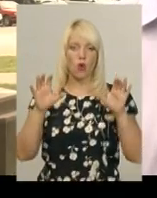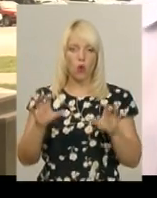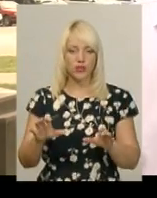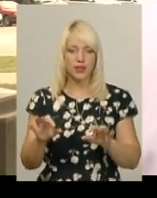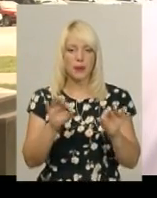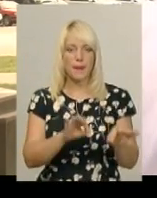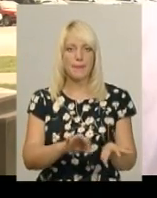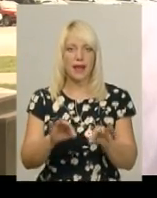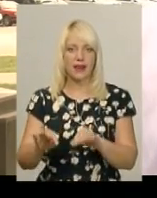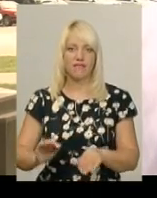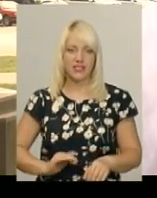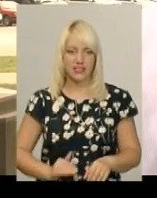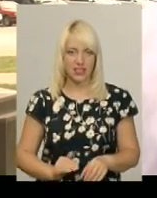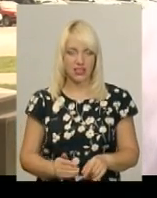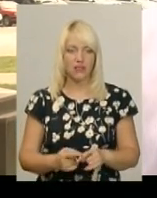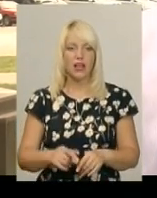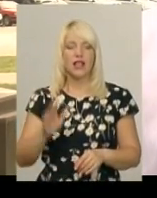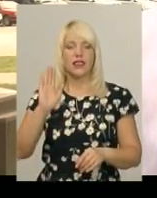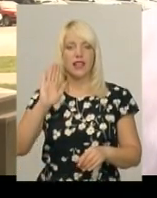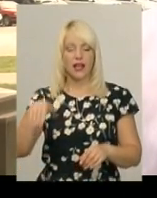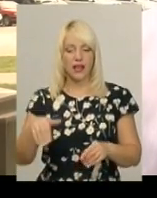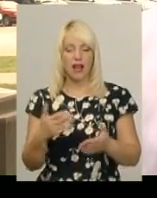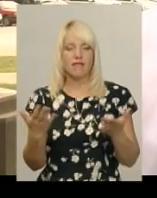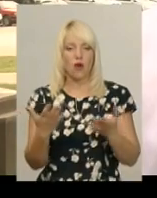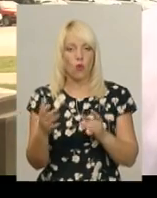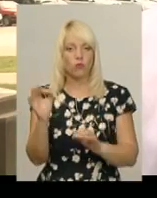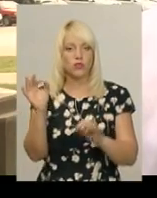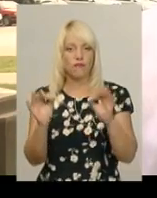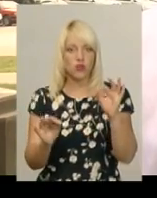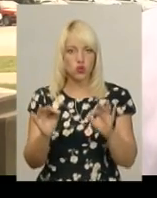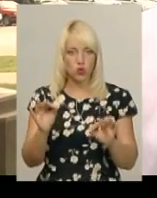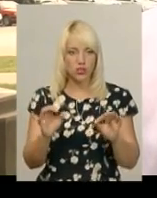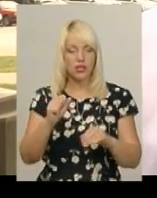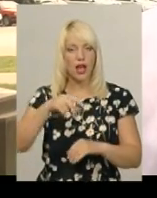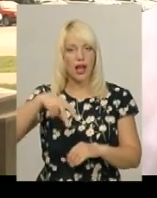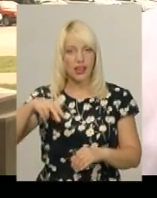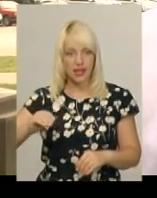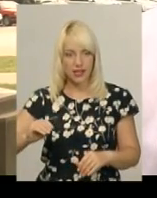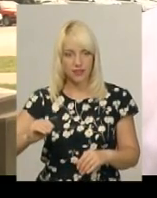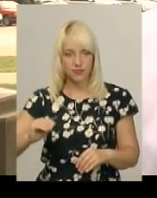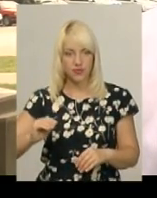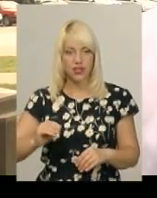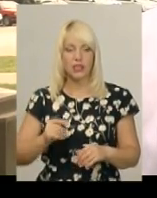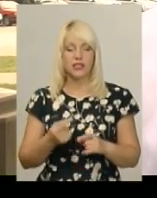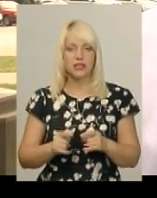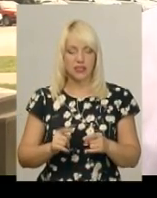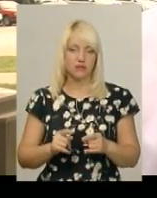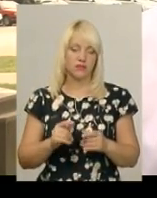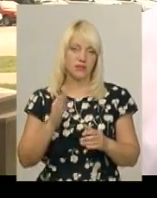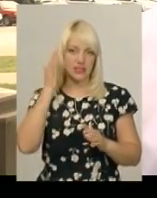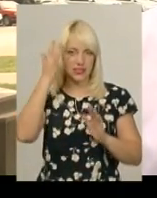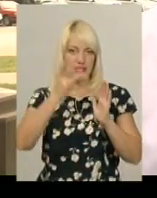Я думаю, що нехай там в відсотку якомусь, але все-таки ціль досягнута.